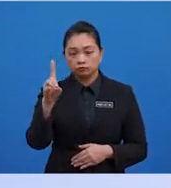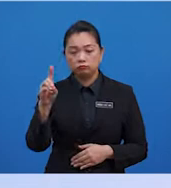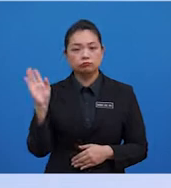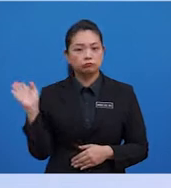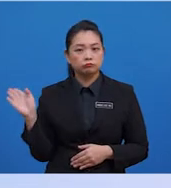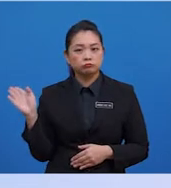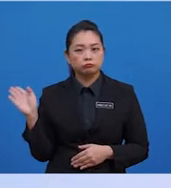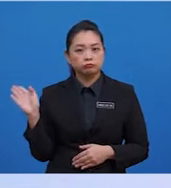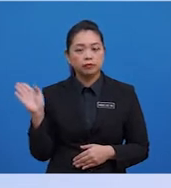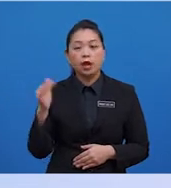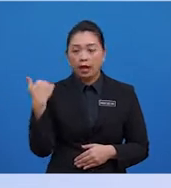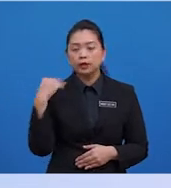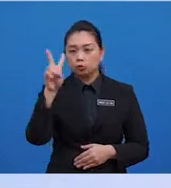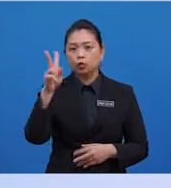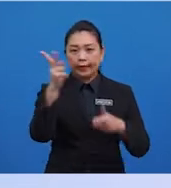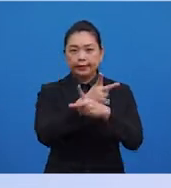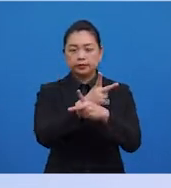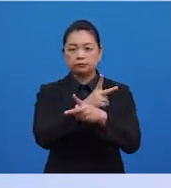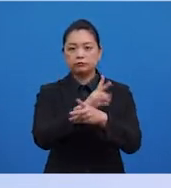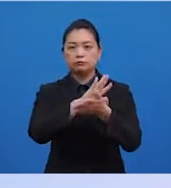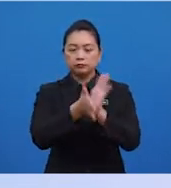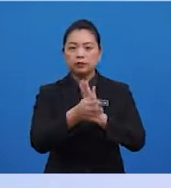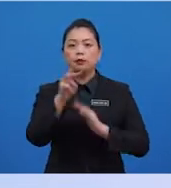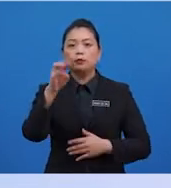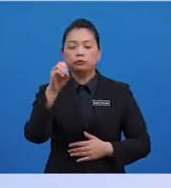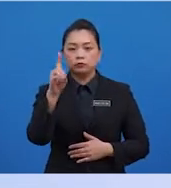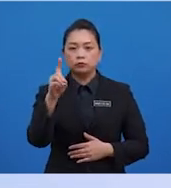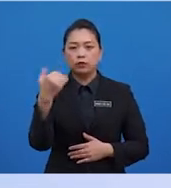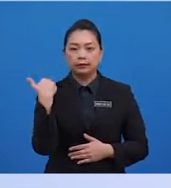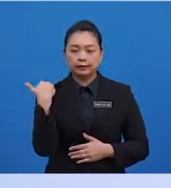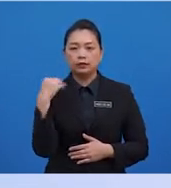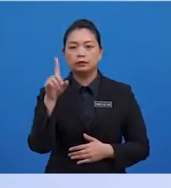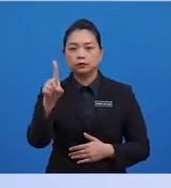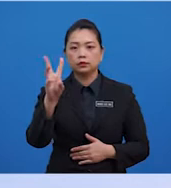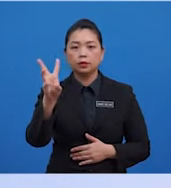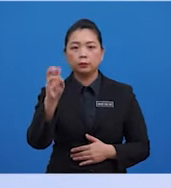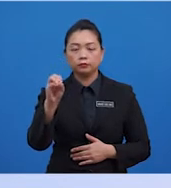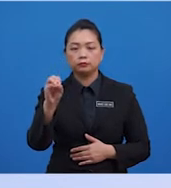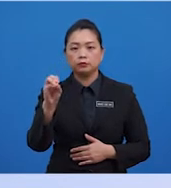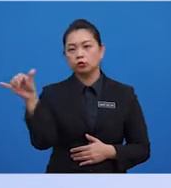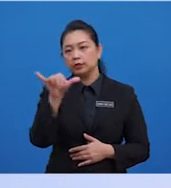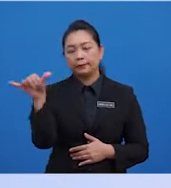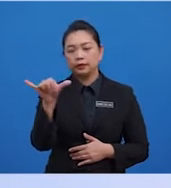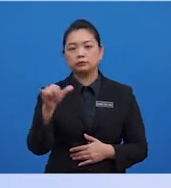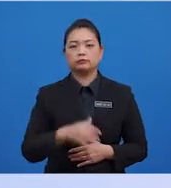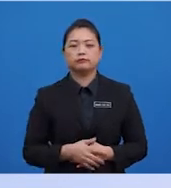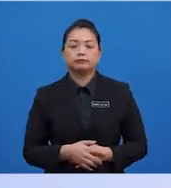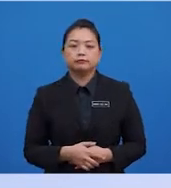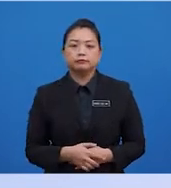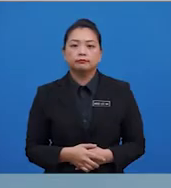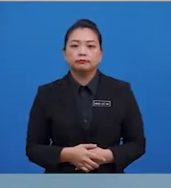ulang dua kali. Maka mod adalah sama iaitu 160.